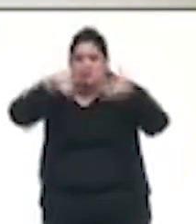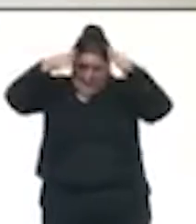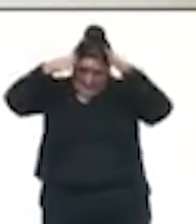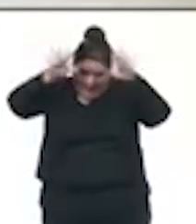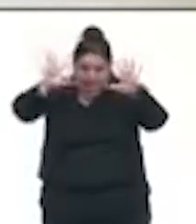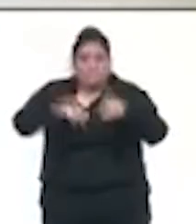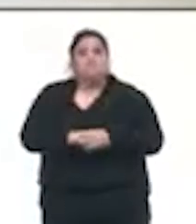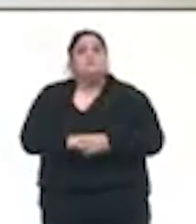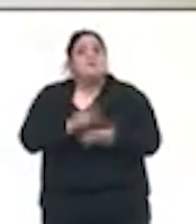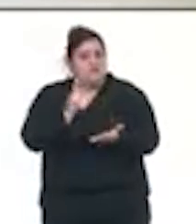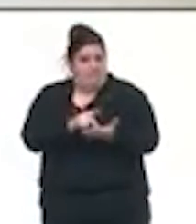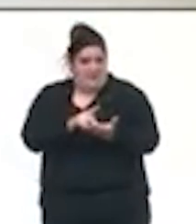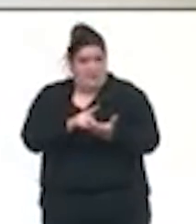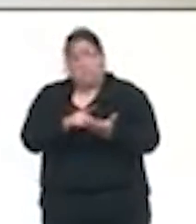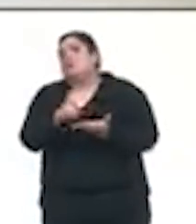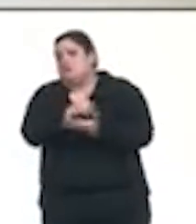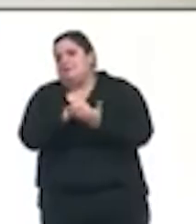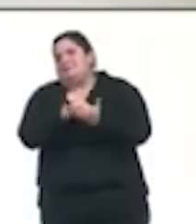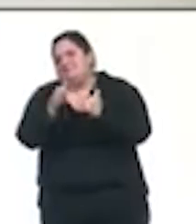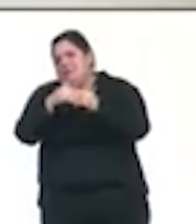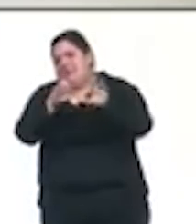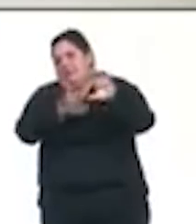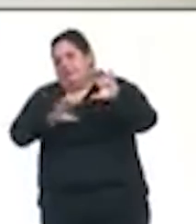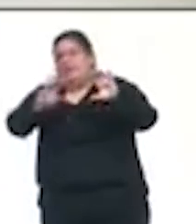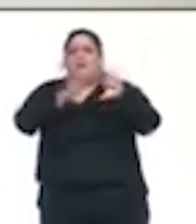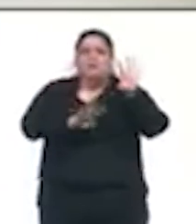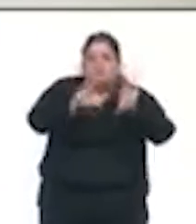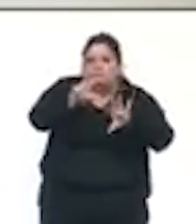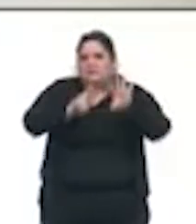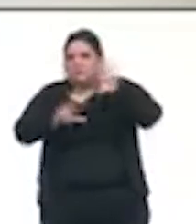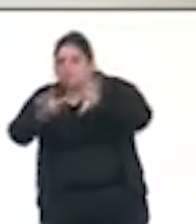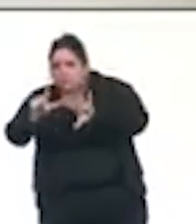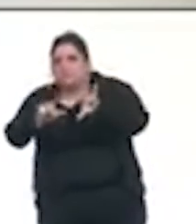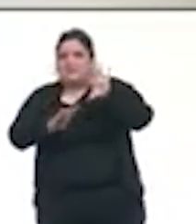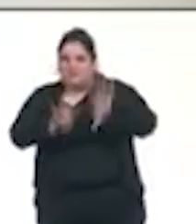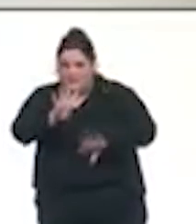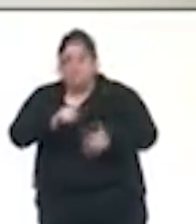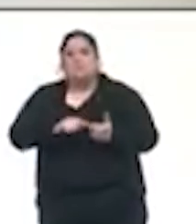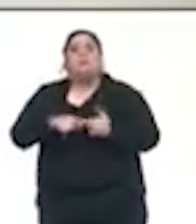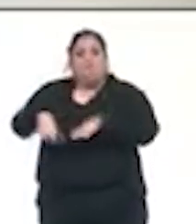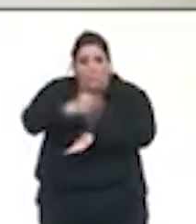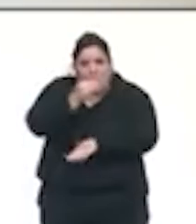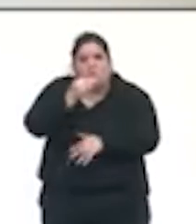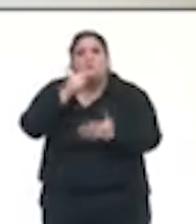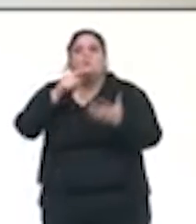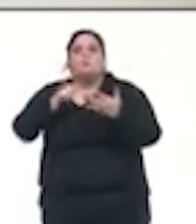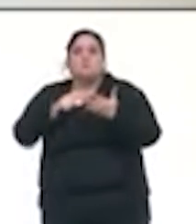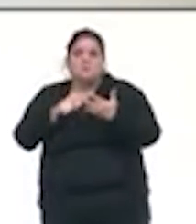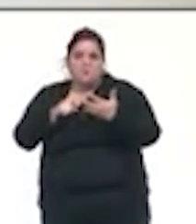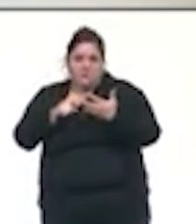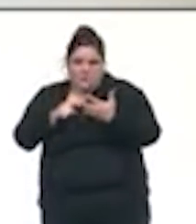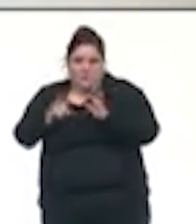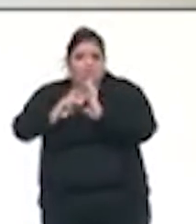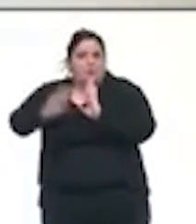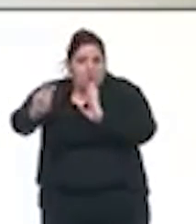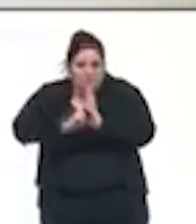Paris ainsi que les départements de la Petite-Couronne, Rouen, Grenoble et Montpellier. Les mesures qui